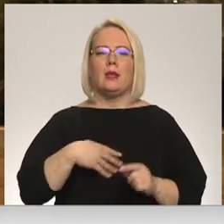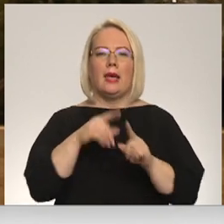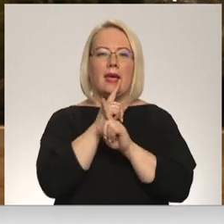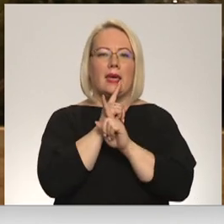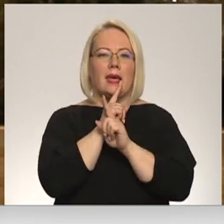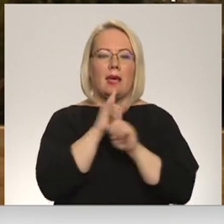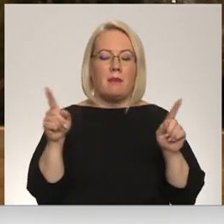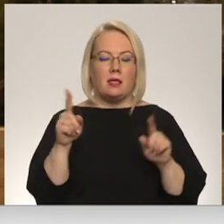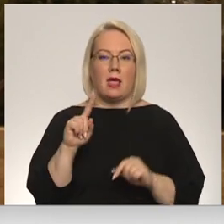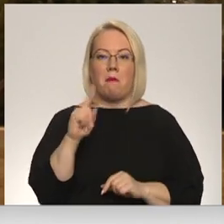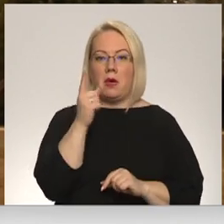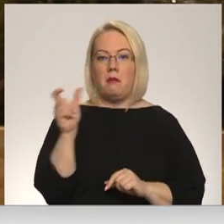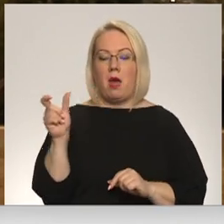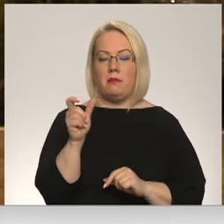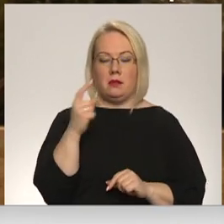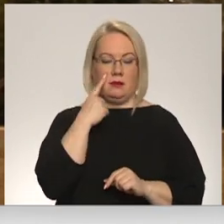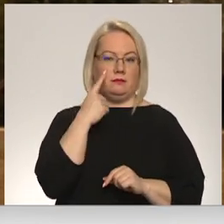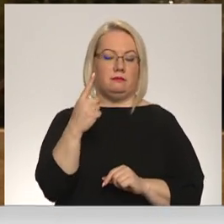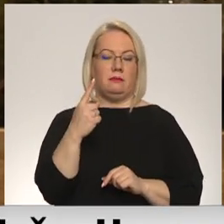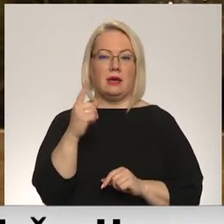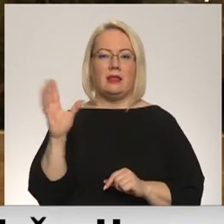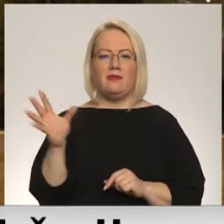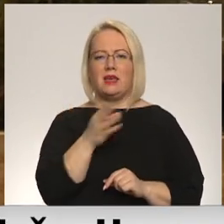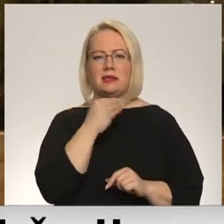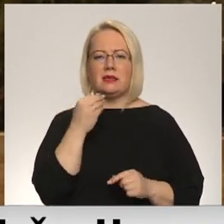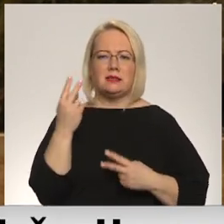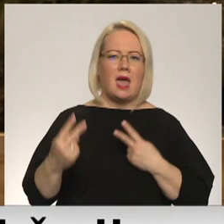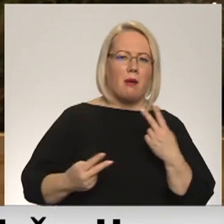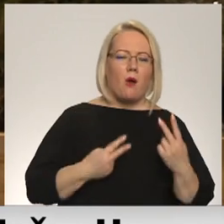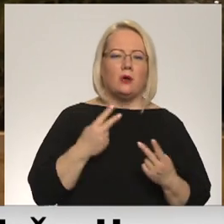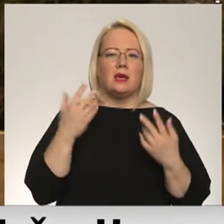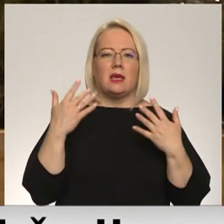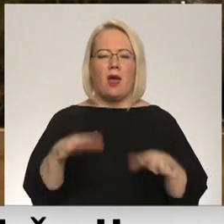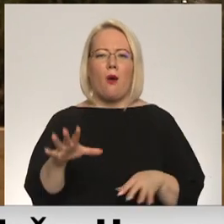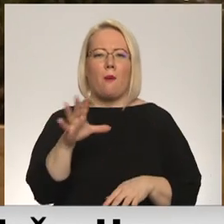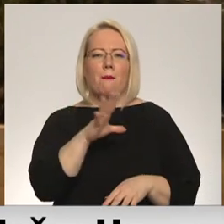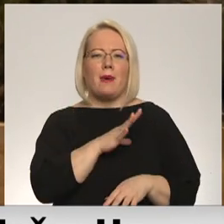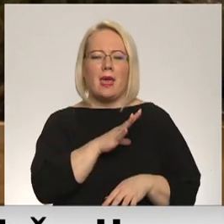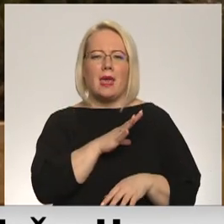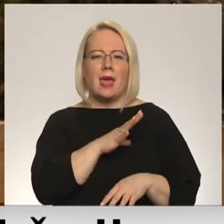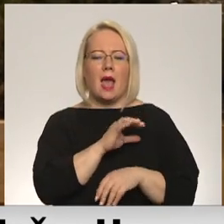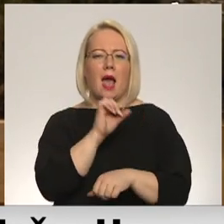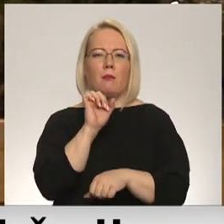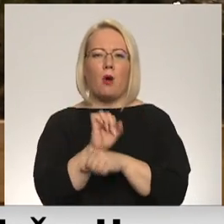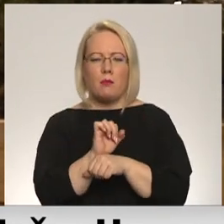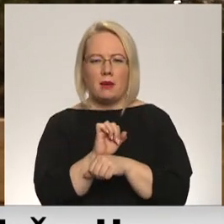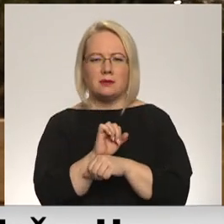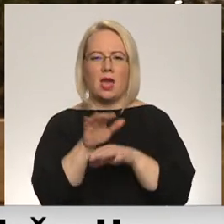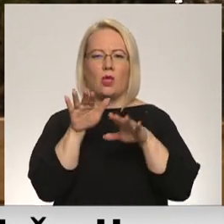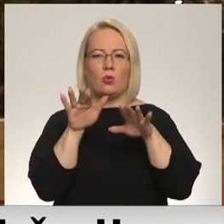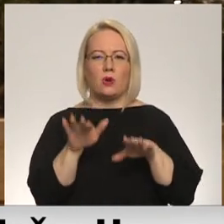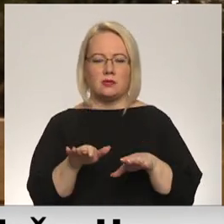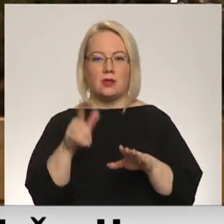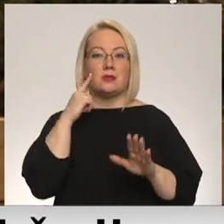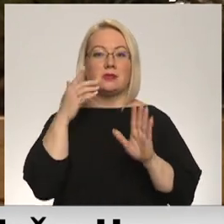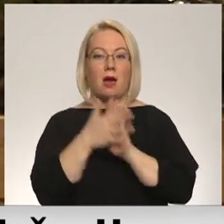pirmai brīdi. Un tad, kad tas visas emocijas liela plūsma jau bija tā kā piebremzējusi, nosēdusies, es sapratu,